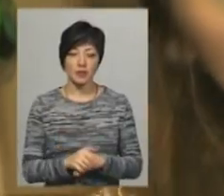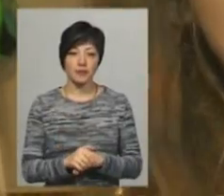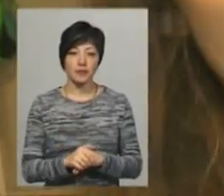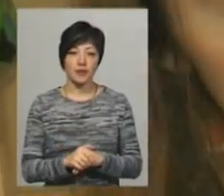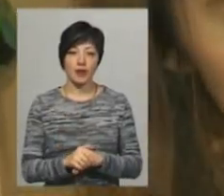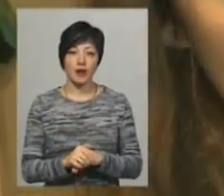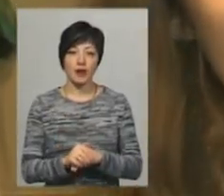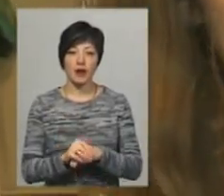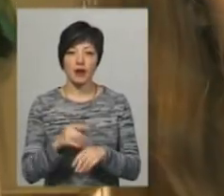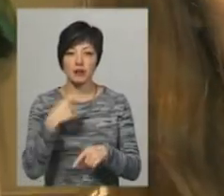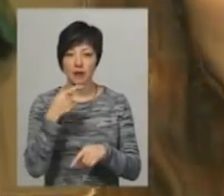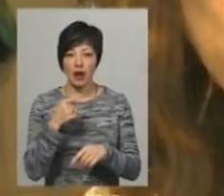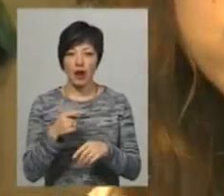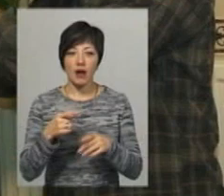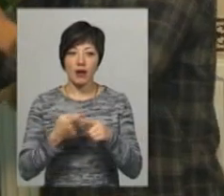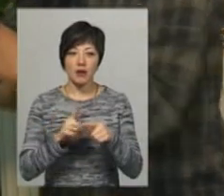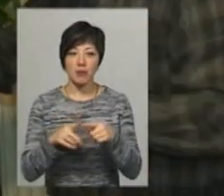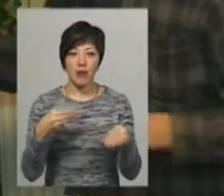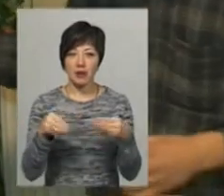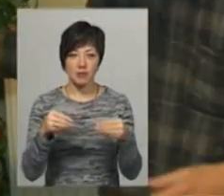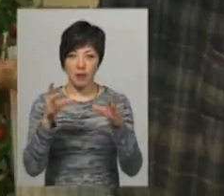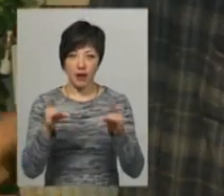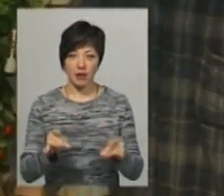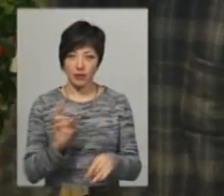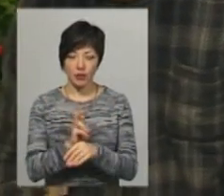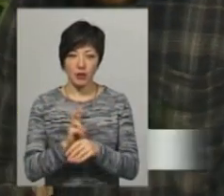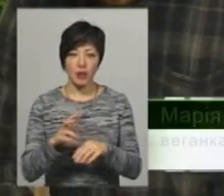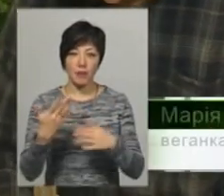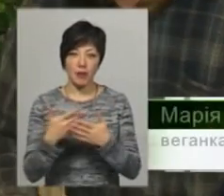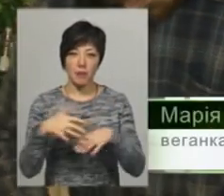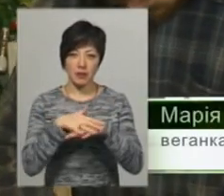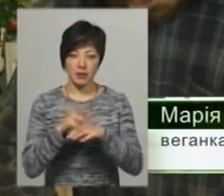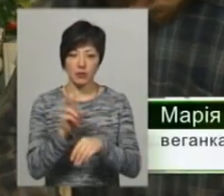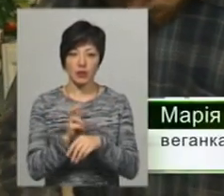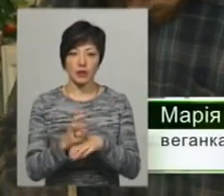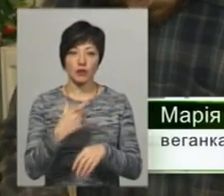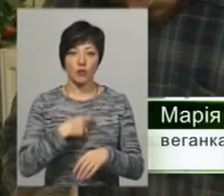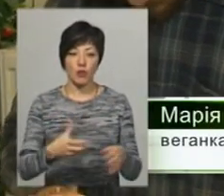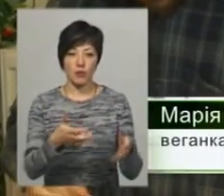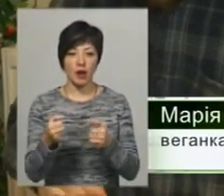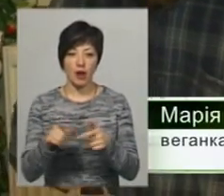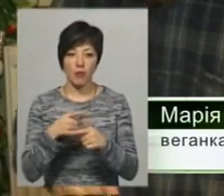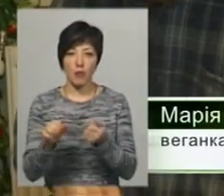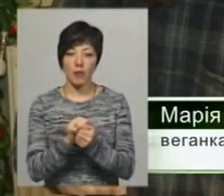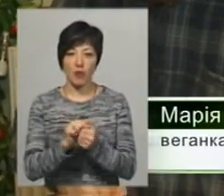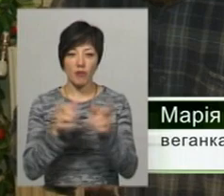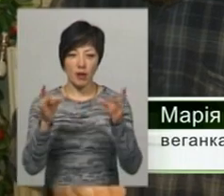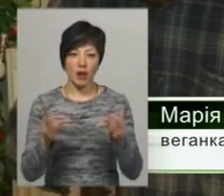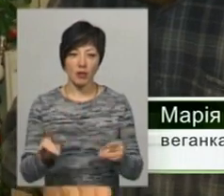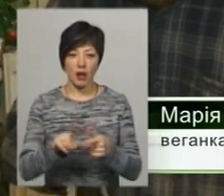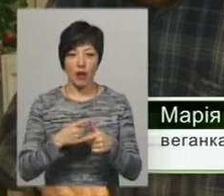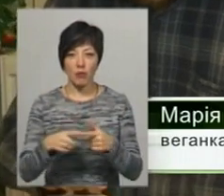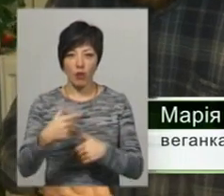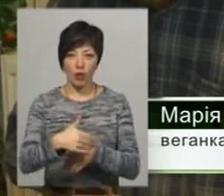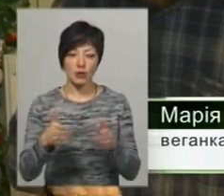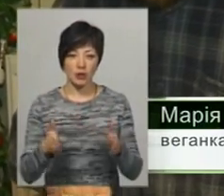з пластиковими пакетами за покупками не ходять. Ми, коли ходимо на ринок, наприклад, ми стараємося брати з собою або паперові кульки, або лотки, коли